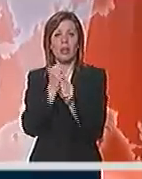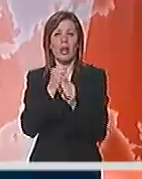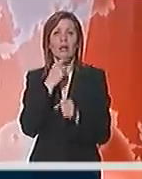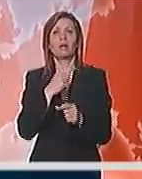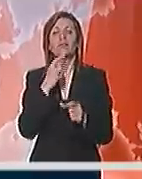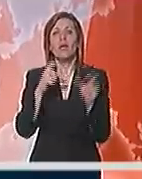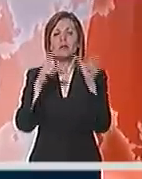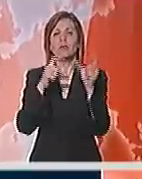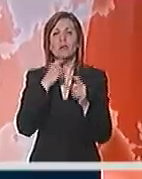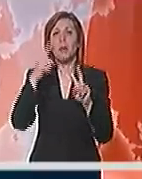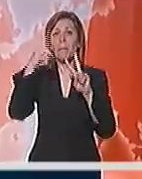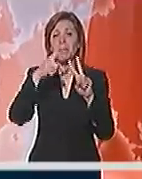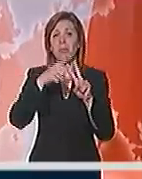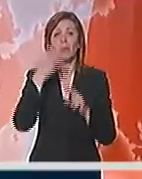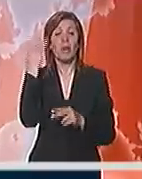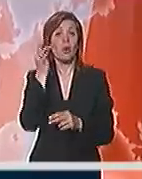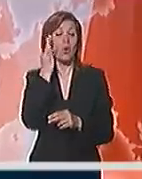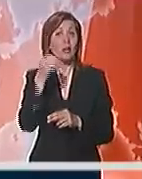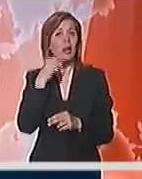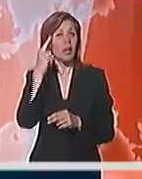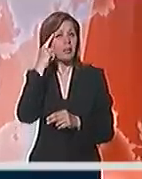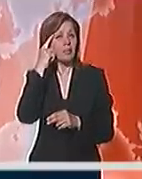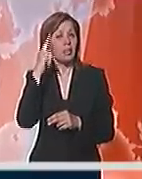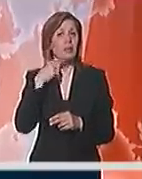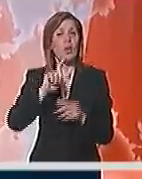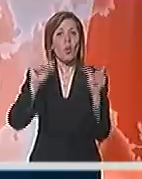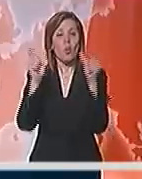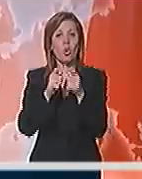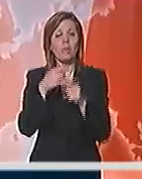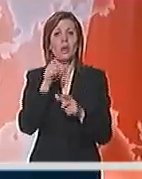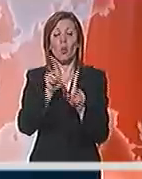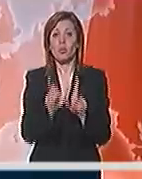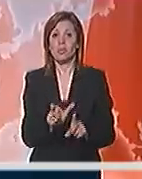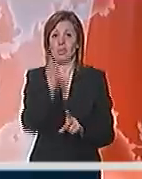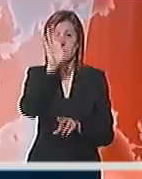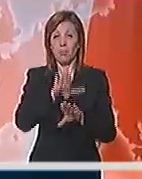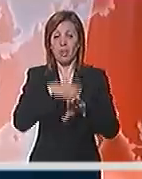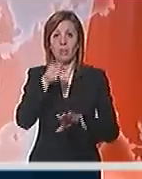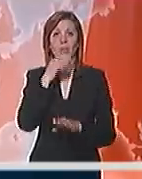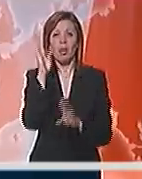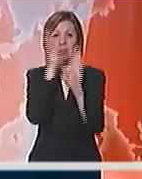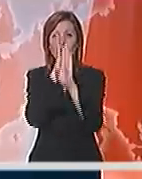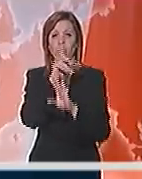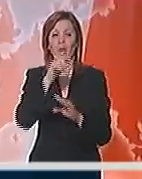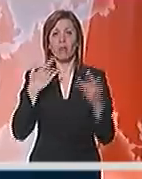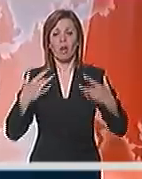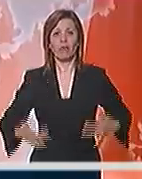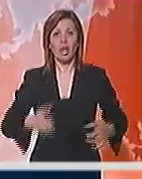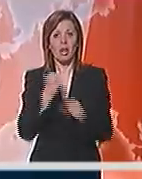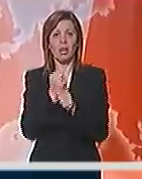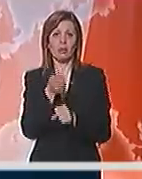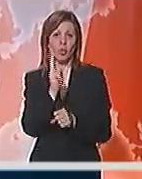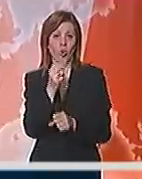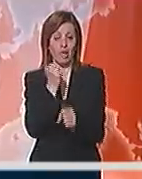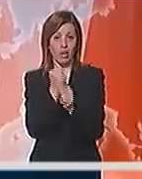Suzane P., za koju se pre nekoliko dana saznalo da je uhapšena u zgradi parlamenta pod sumnjom da se profesionalno bavila